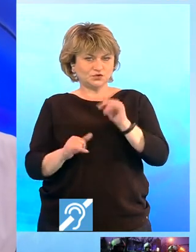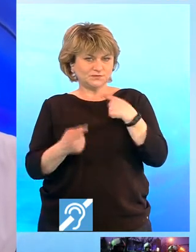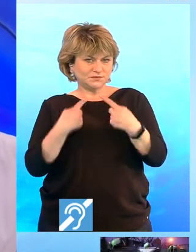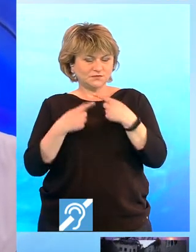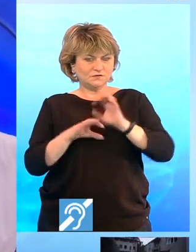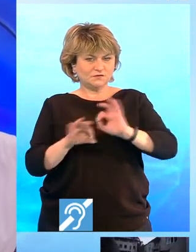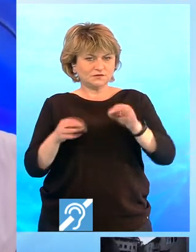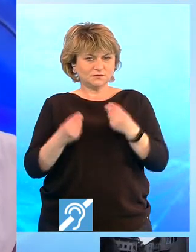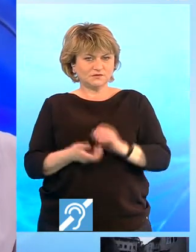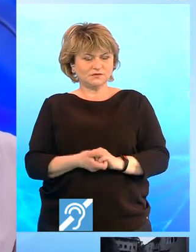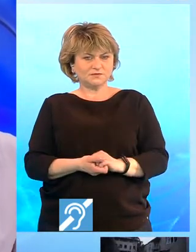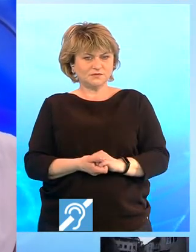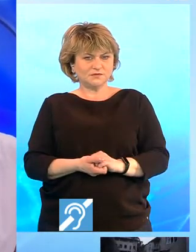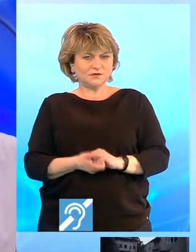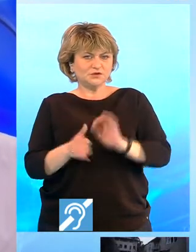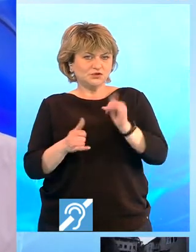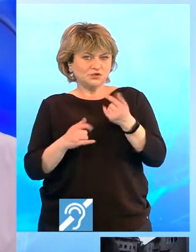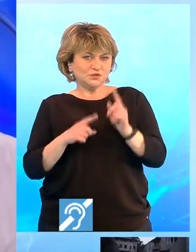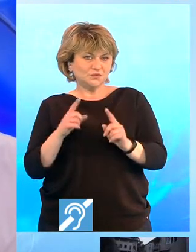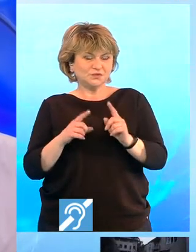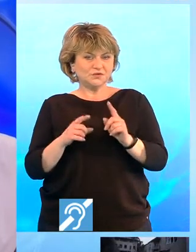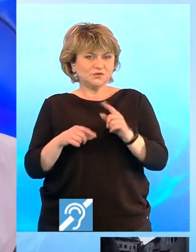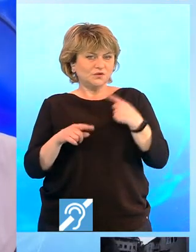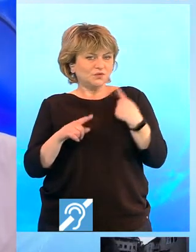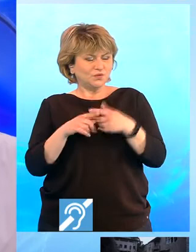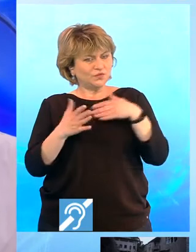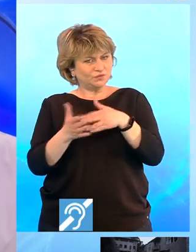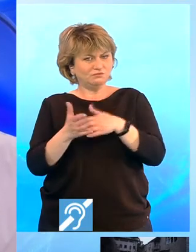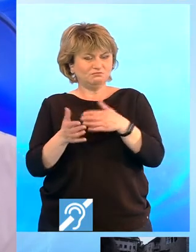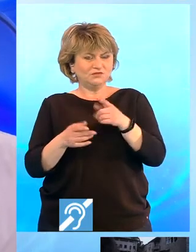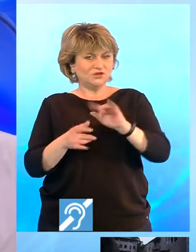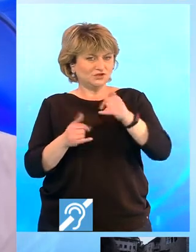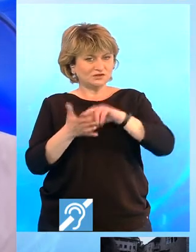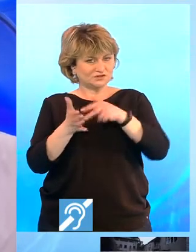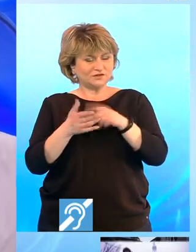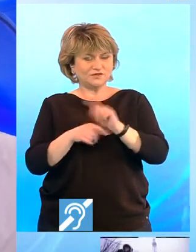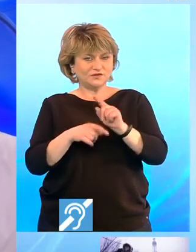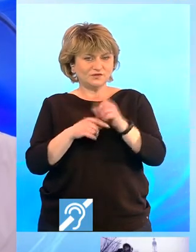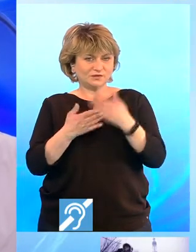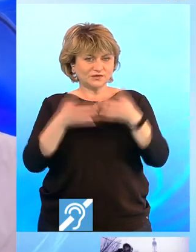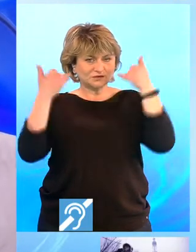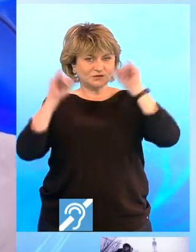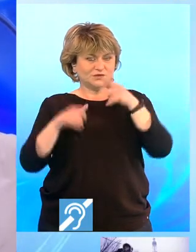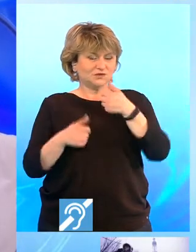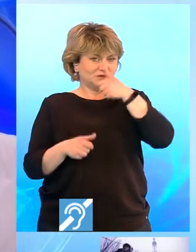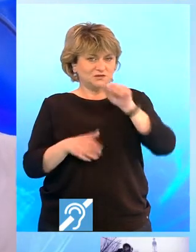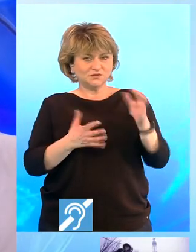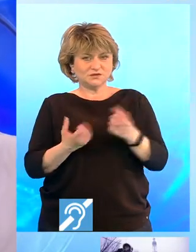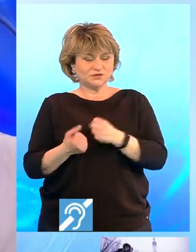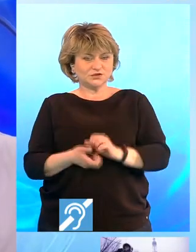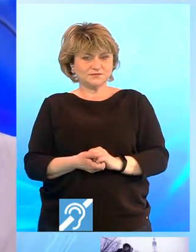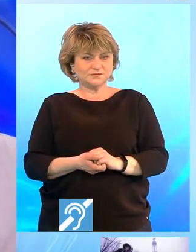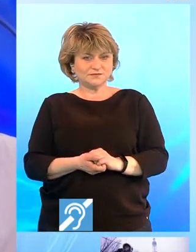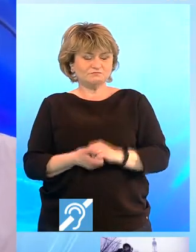foarte bine, poate că îi sâcâie pe unii cu insistențele lor, dar rezolvă lucrurile. Pentru tauri, ziua aduce